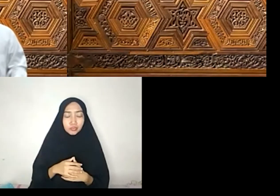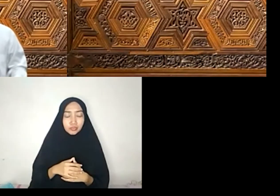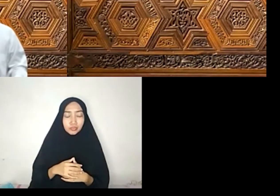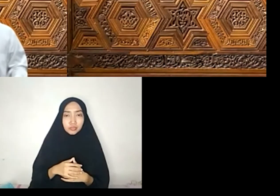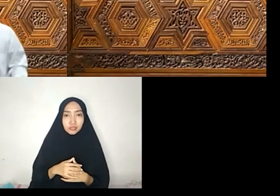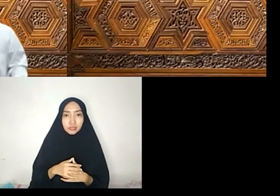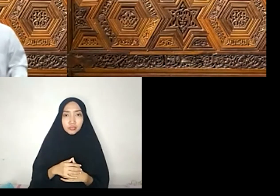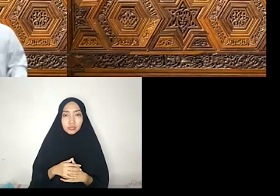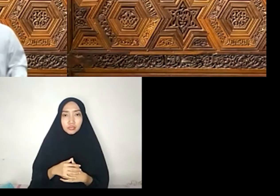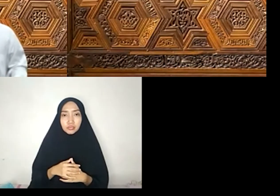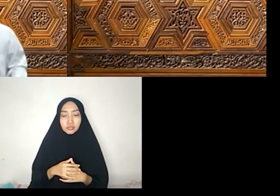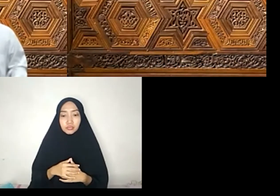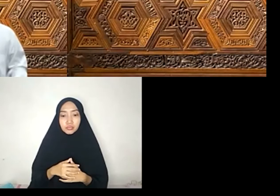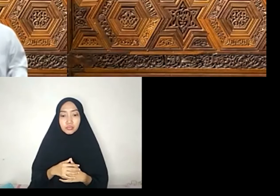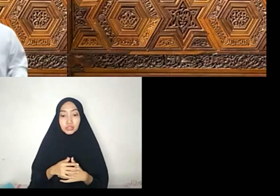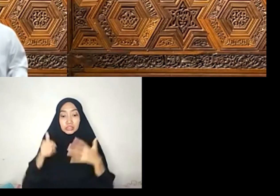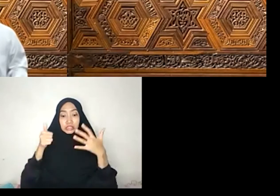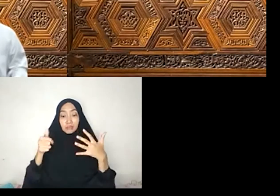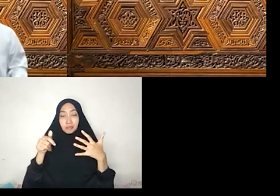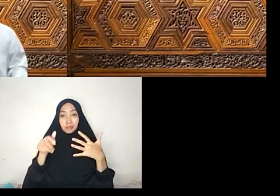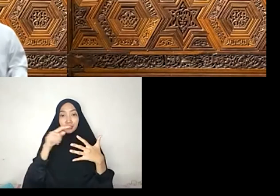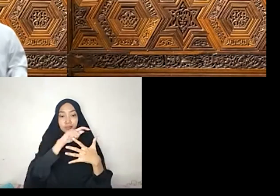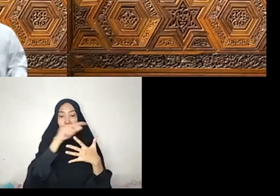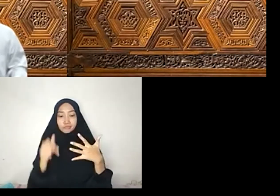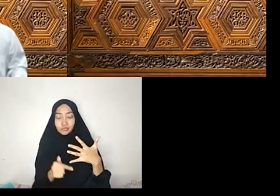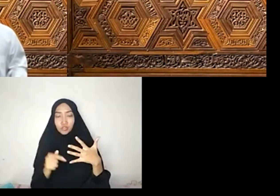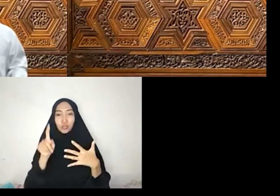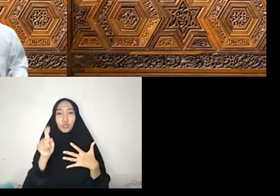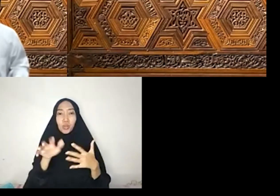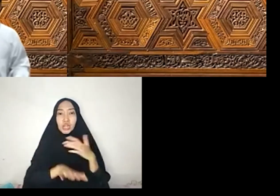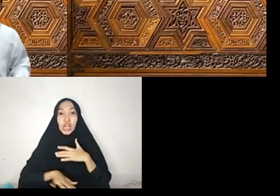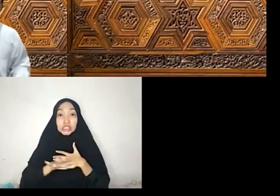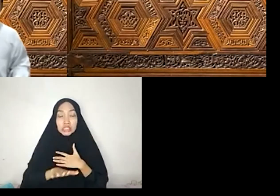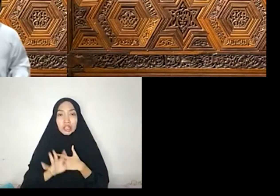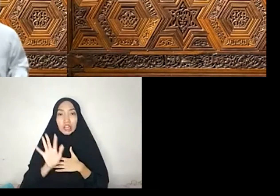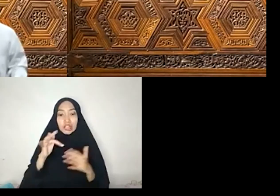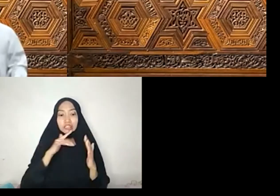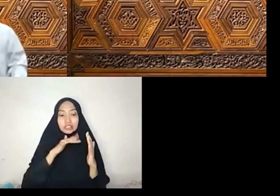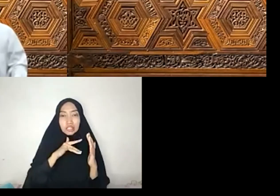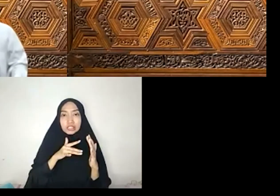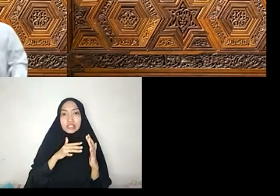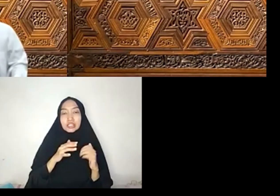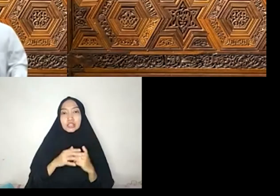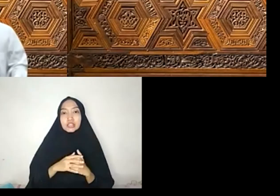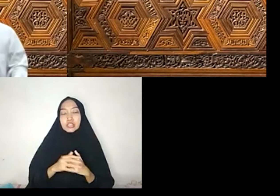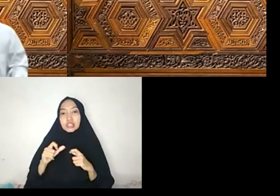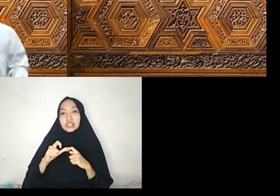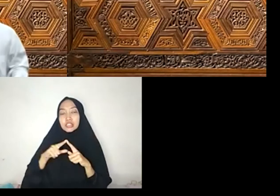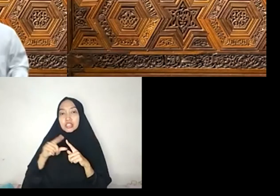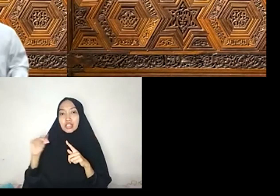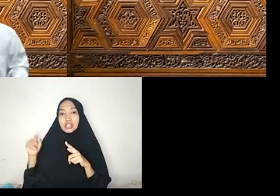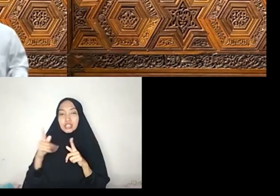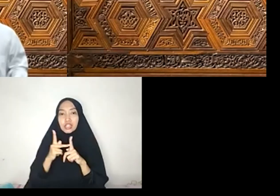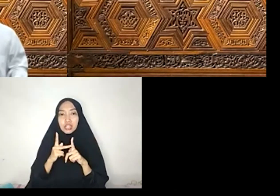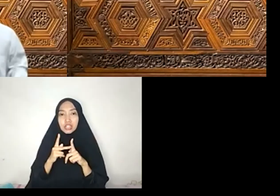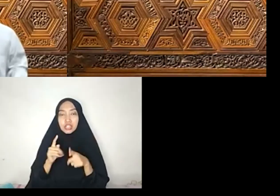Enam kebutuhan dasar inilah Yang dalam kajian makosidus syariah Dikenal dengan